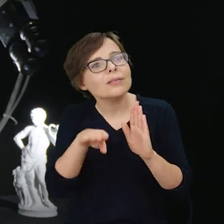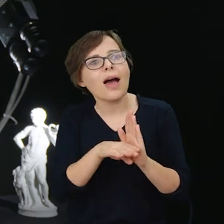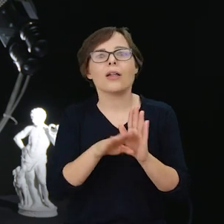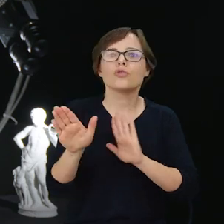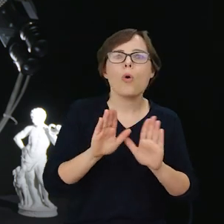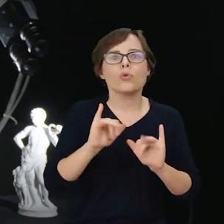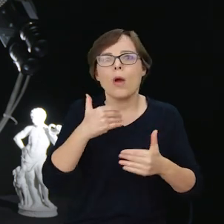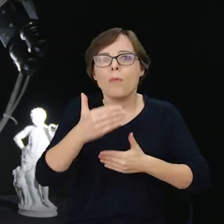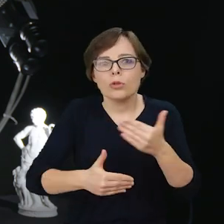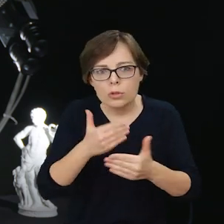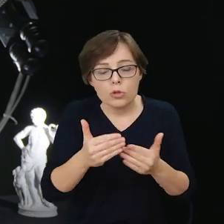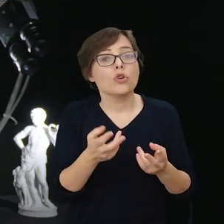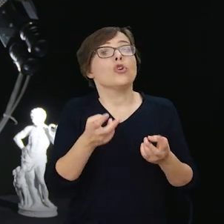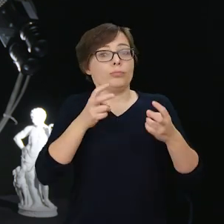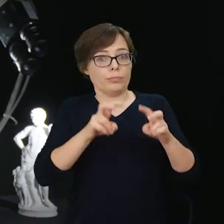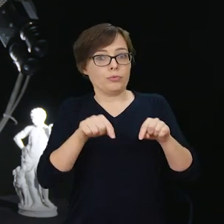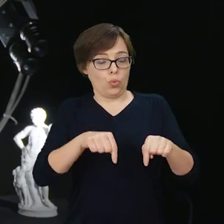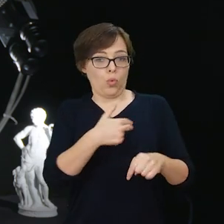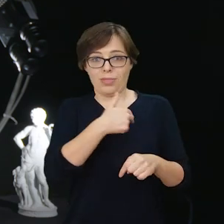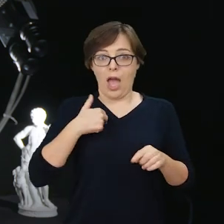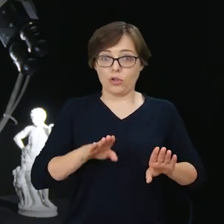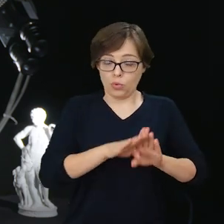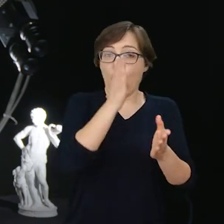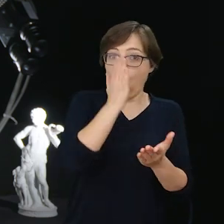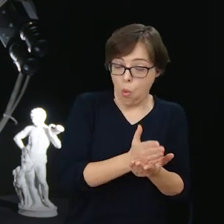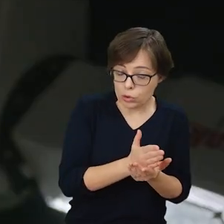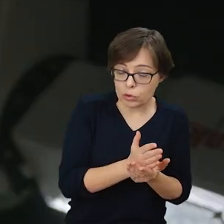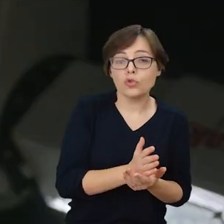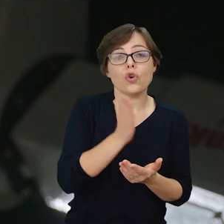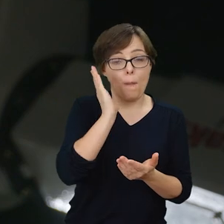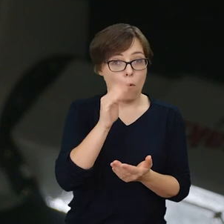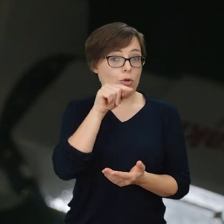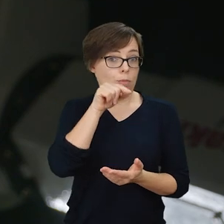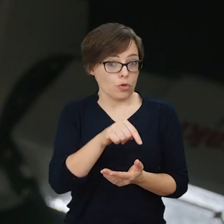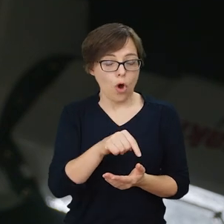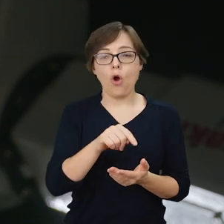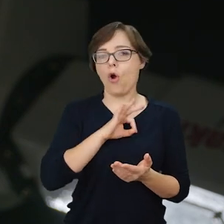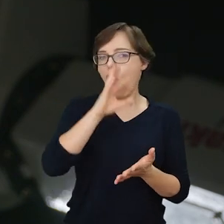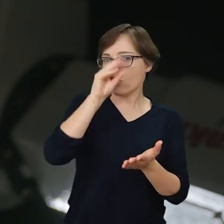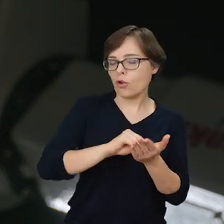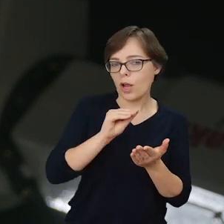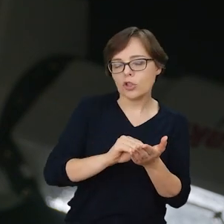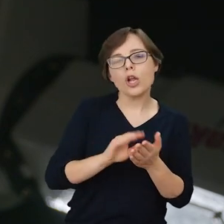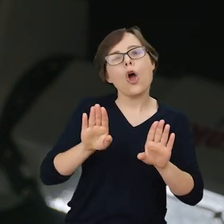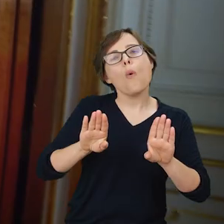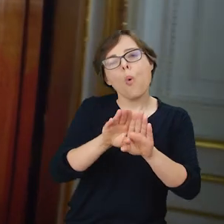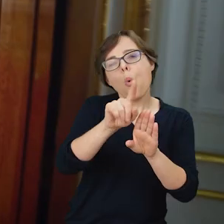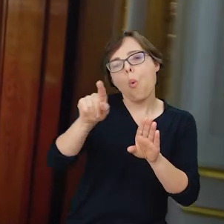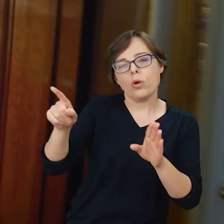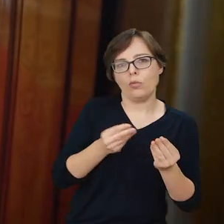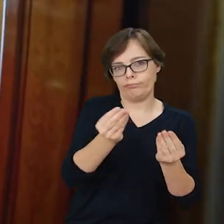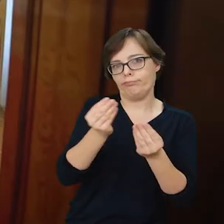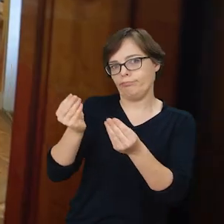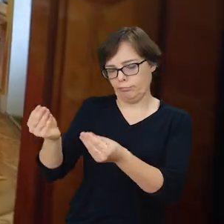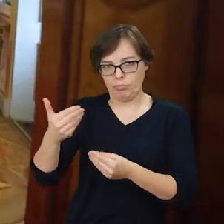i sposoby postępowania wypracowywaliśmy dla naszego muzeum, byliśmy w stanie również przekazywać nasze doświadczenia partnerom.